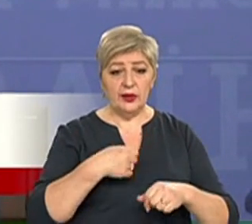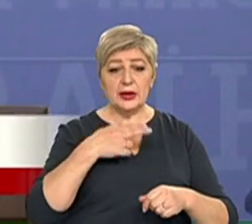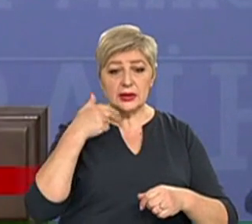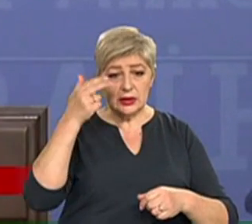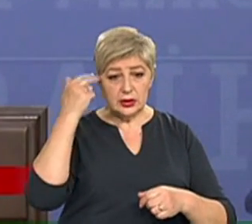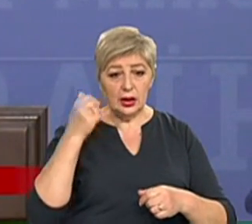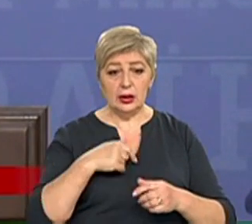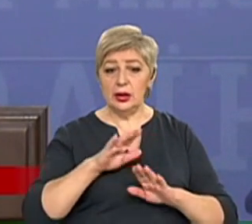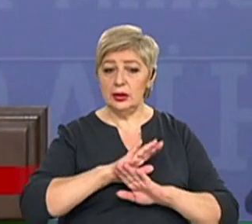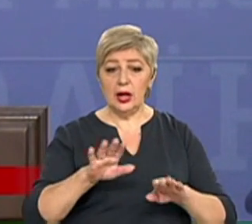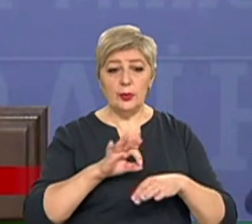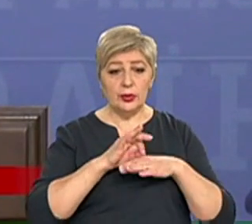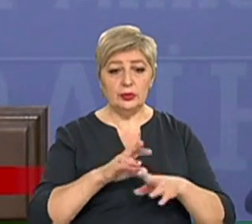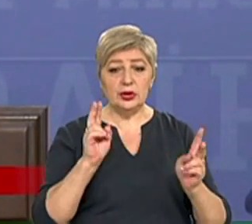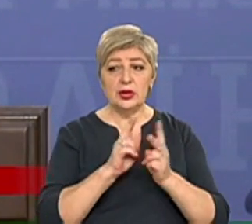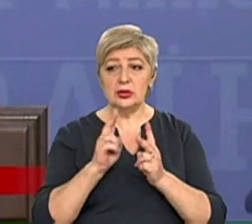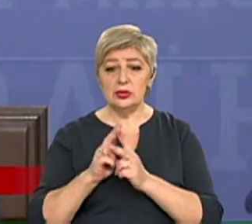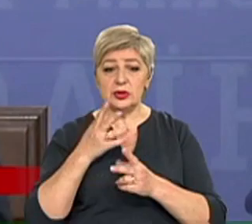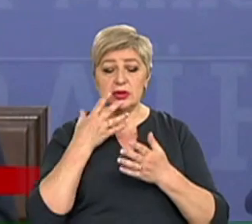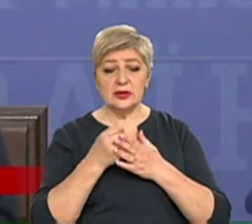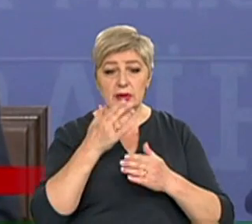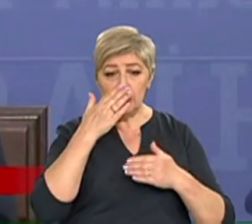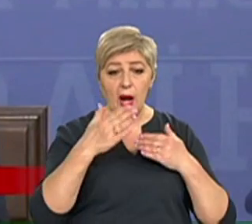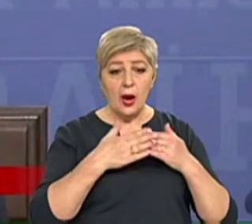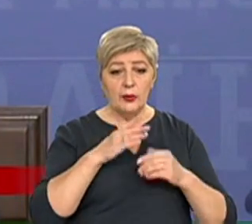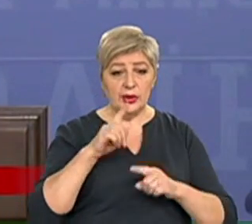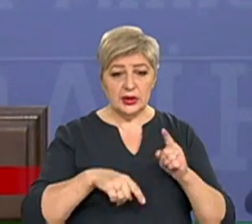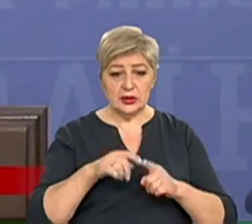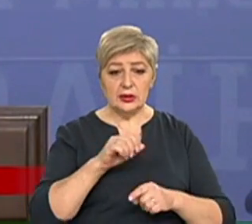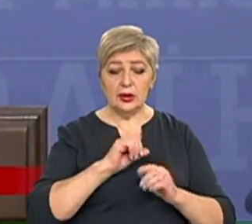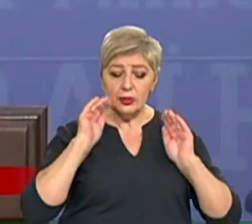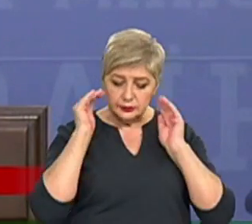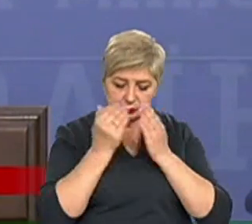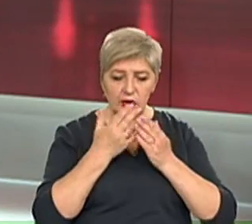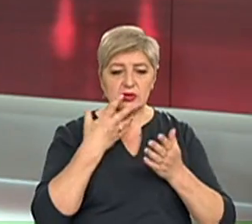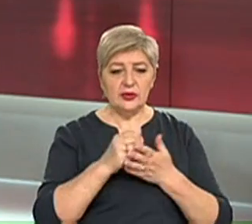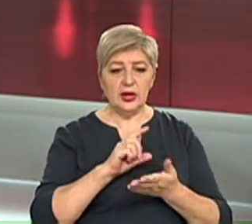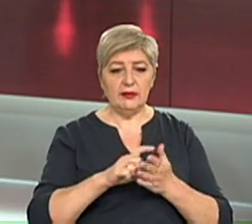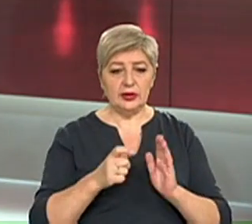Італії вони не проводили зустрічі зі своїми близькими. Вони були самоізольовані в своїй квартирі.